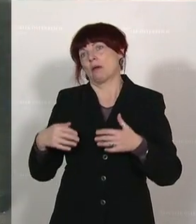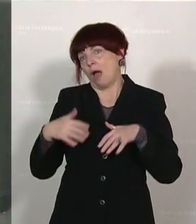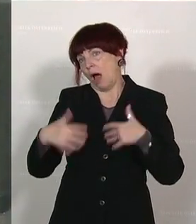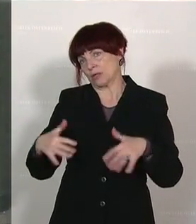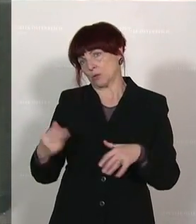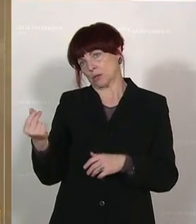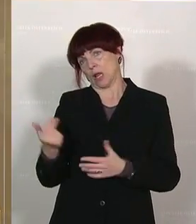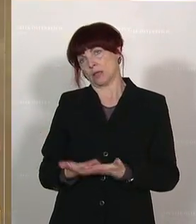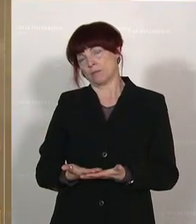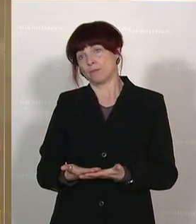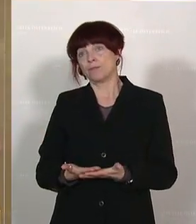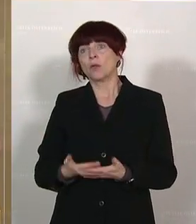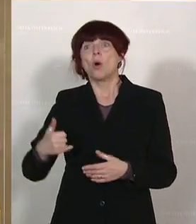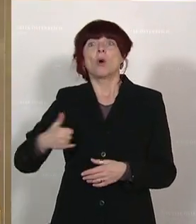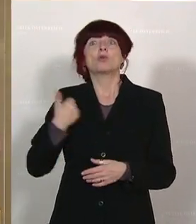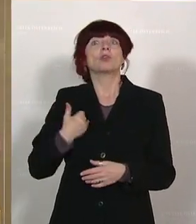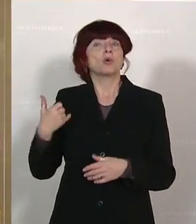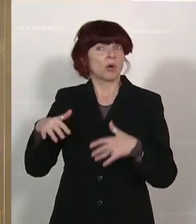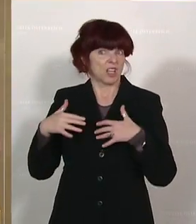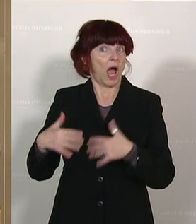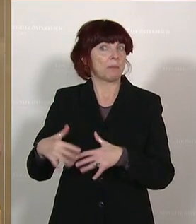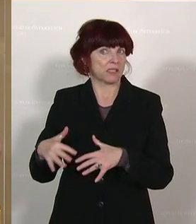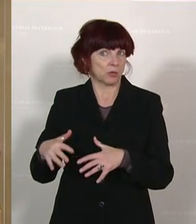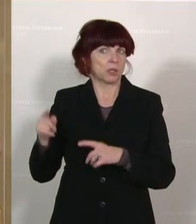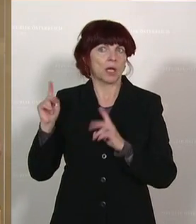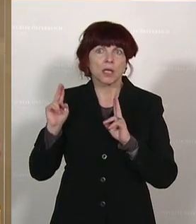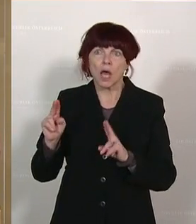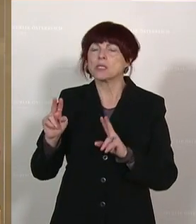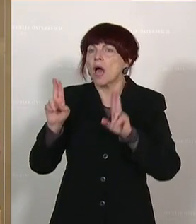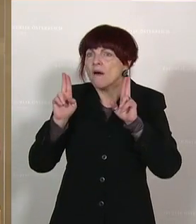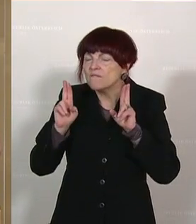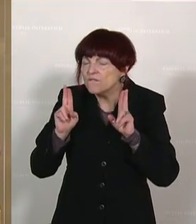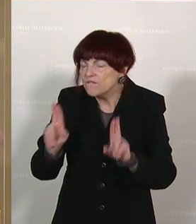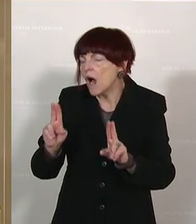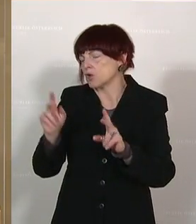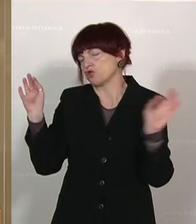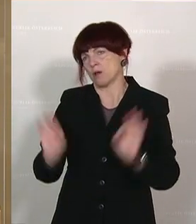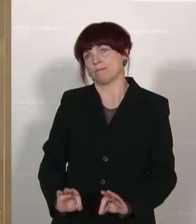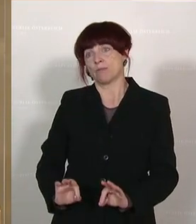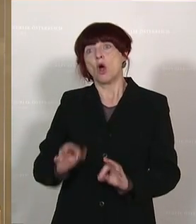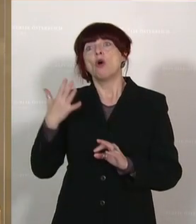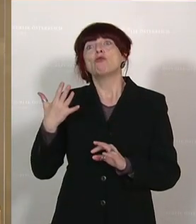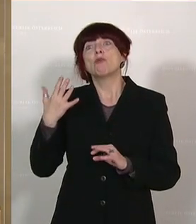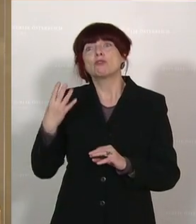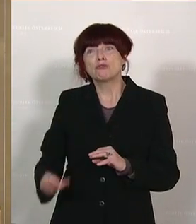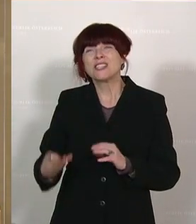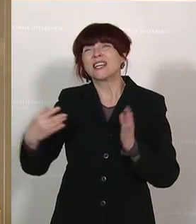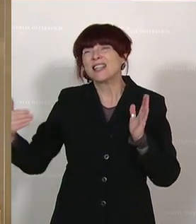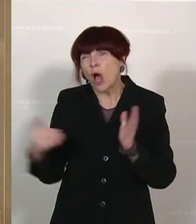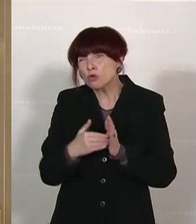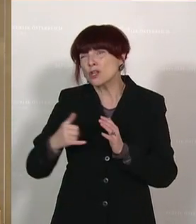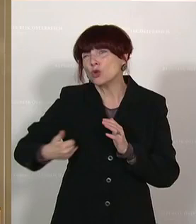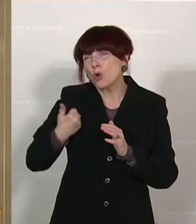Und was die Jugendarbeitslosigkeit anbelangt, das ist wirklich zum Schämen. 45.000 junge Menschen sind arbeitslos.